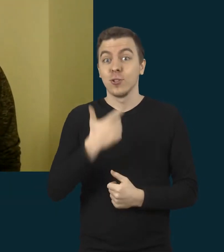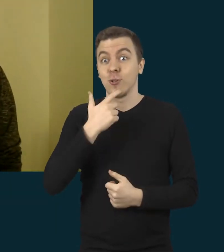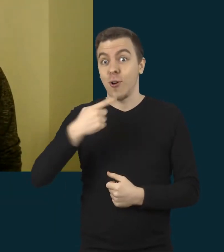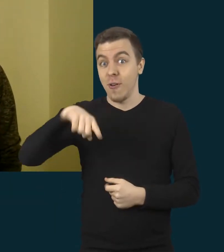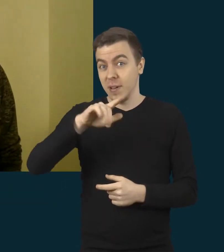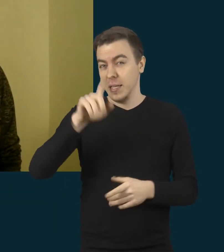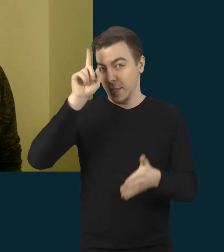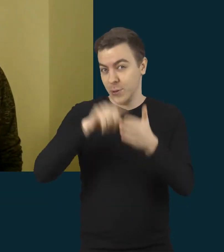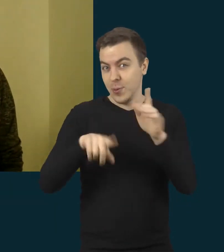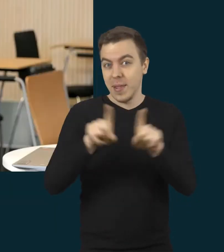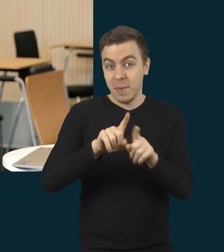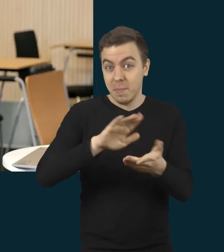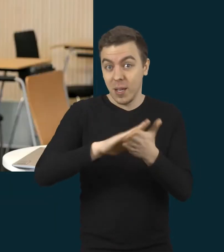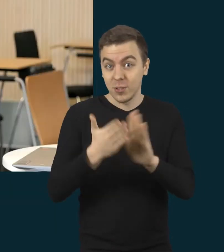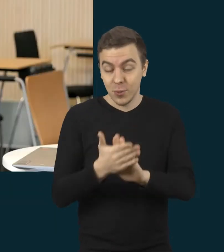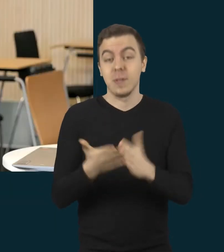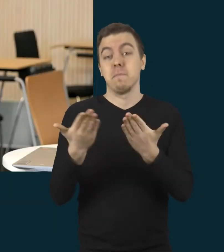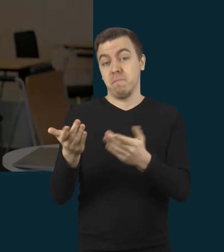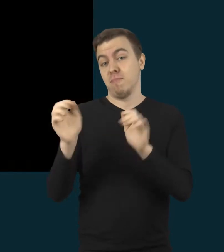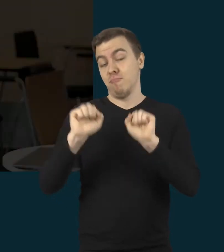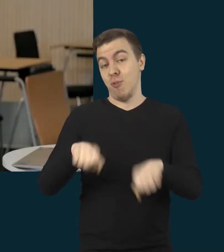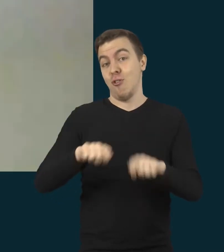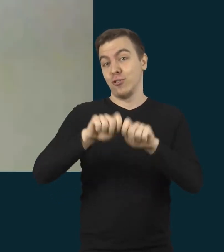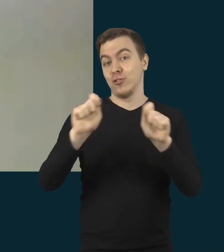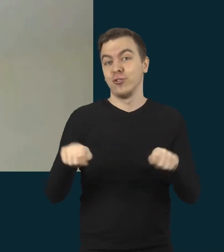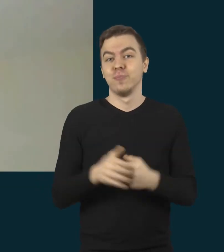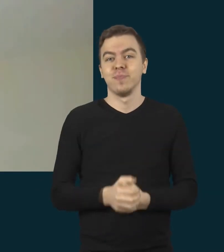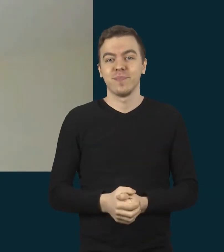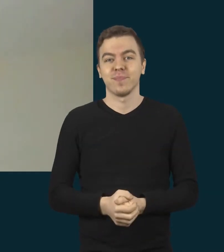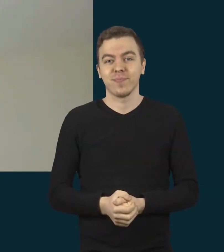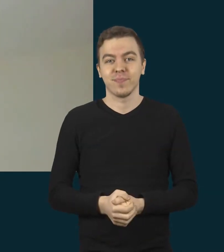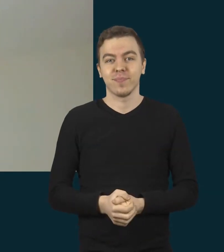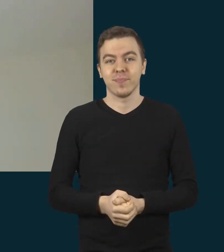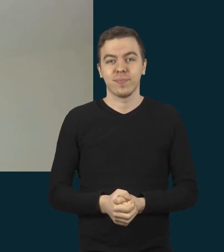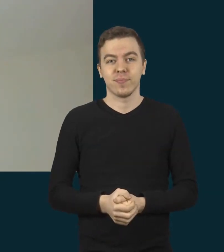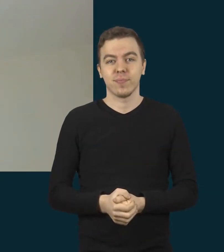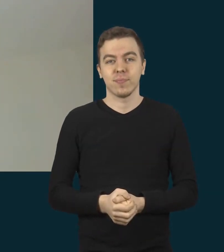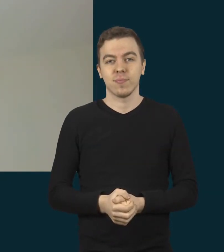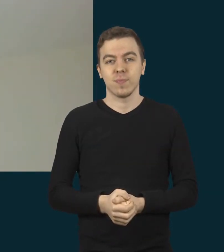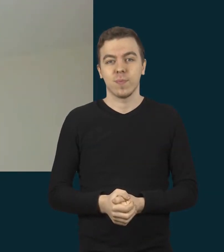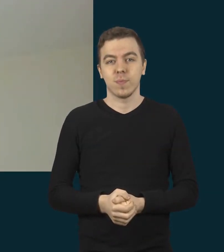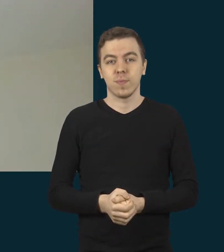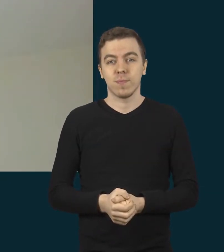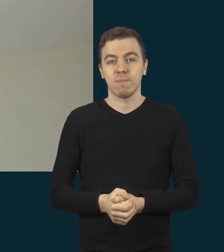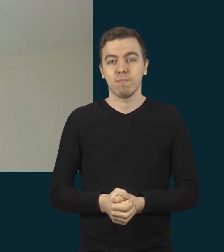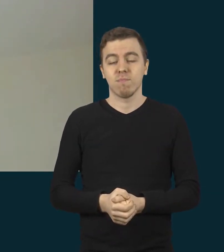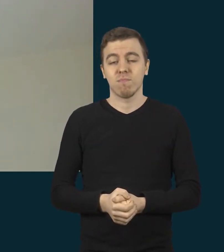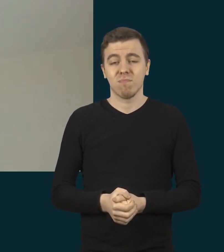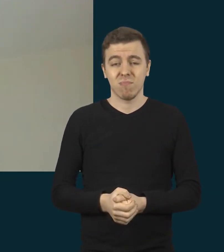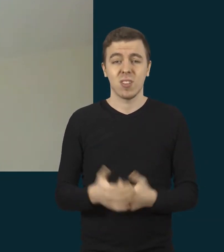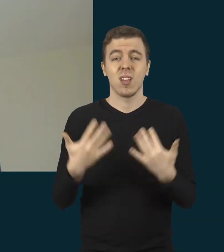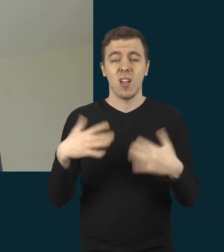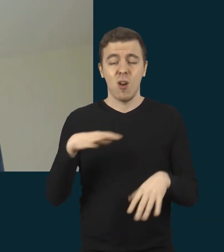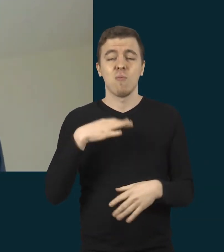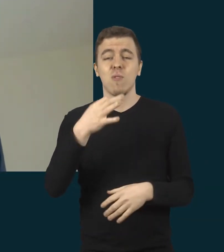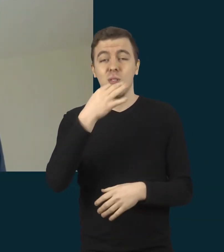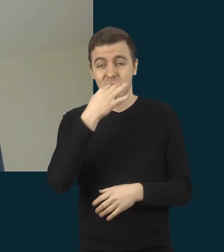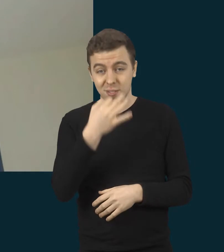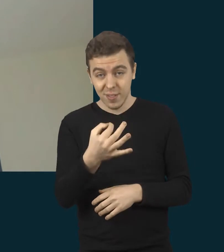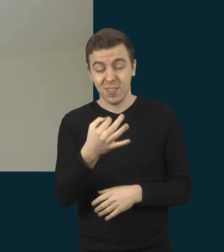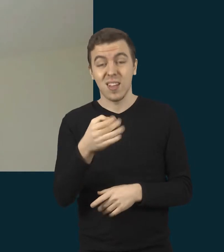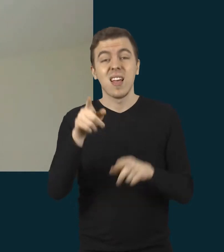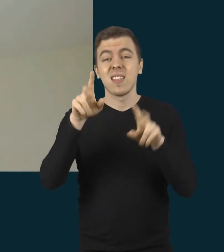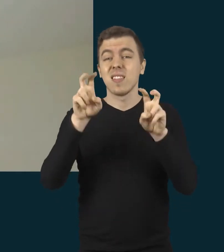pasiruošę. Tad etaris Jūsų. Kaip jau buvo pasakyta, mūsų pranešimo tema yra